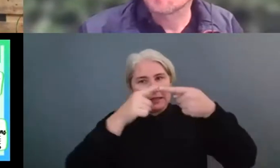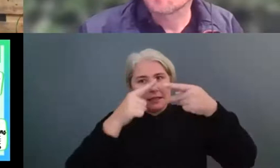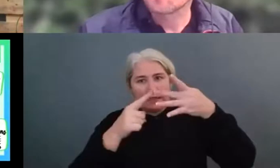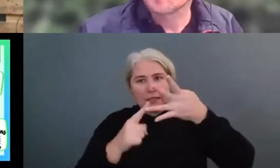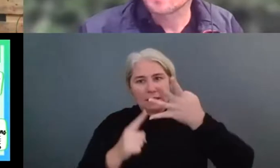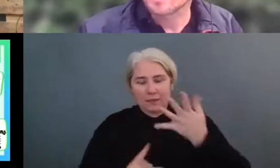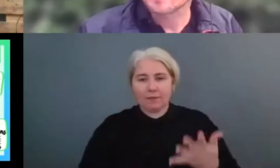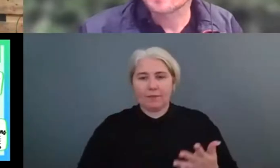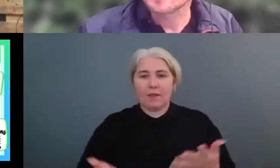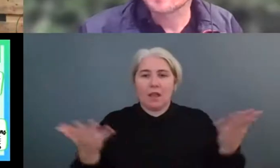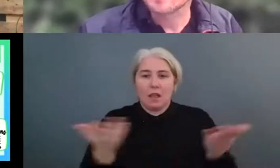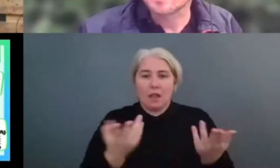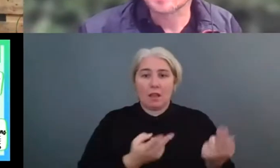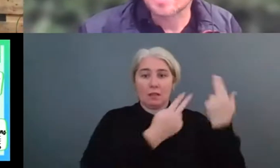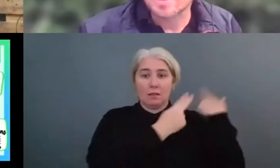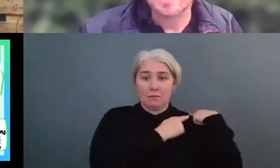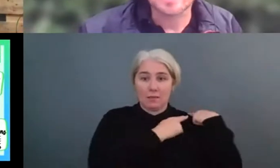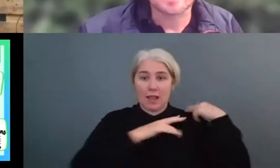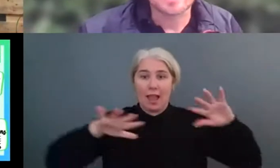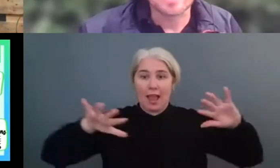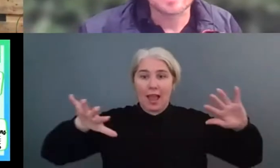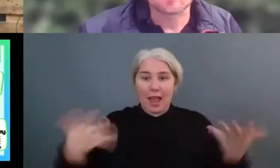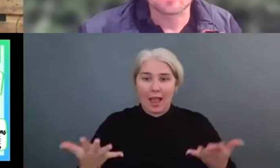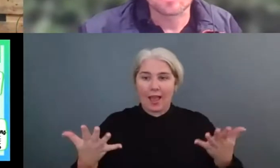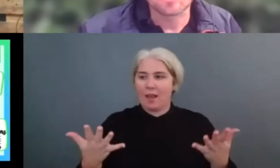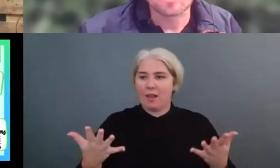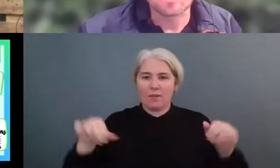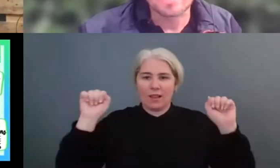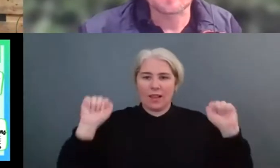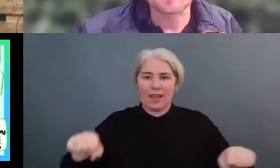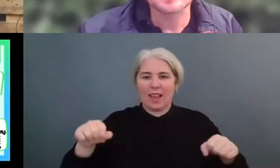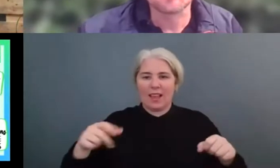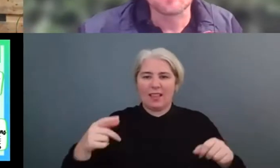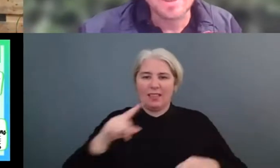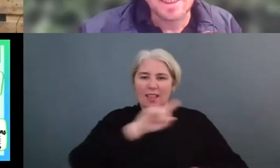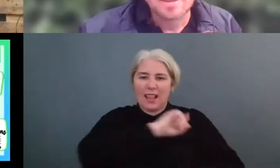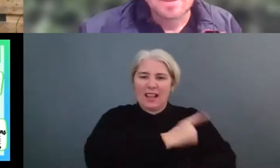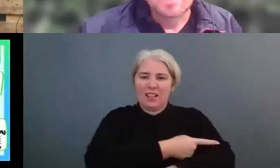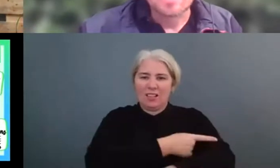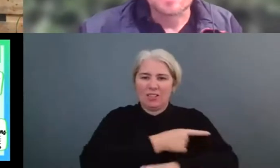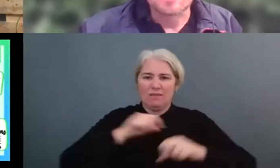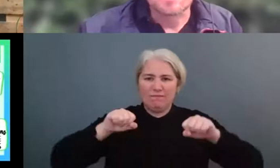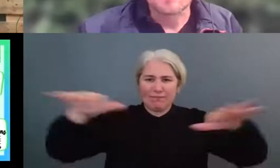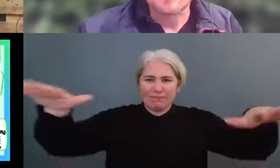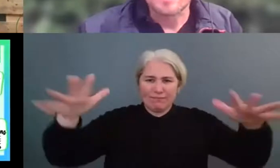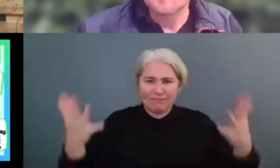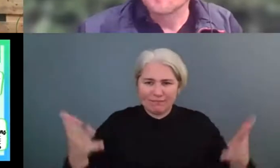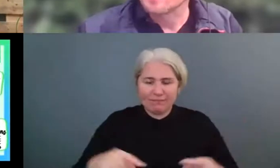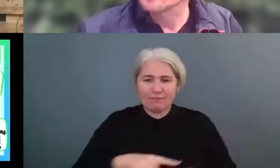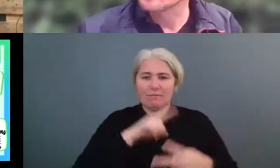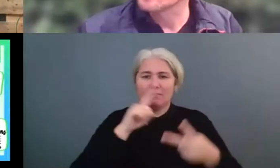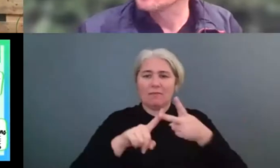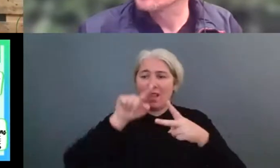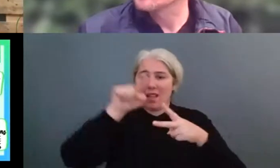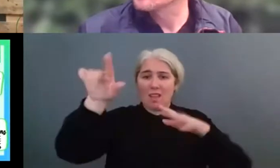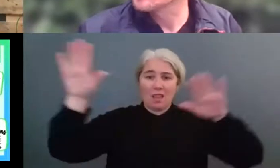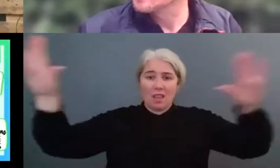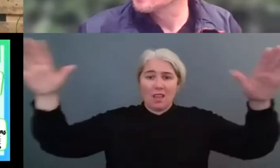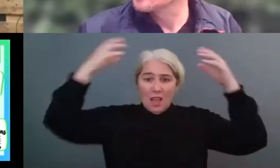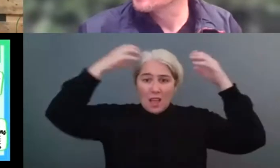ont tout un tout intérêt à ce à s'emparer de ces leviers là la finance